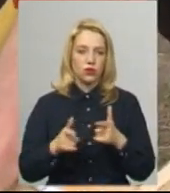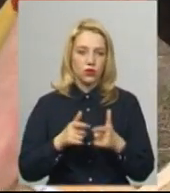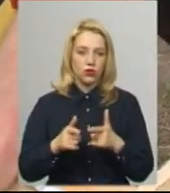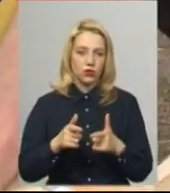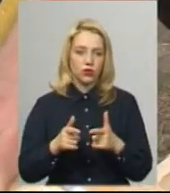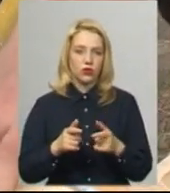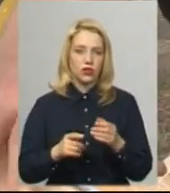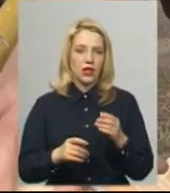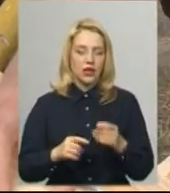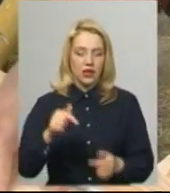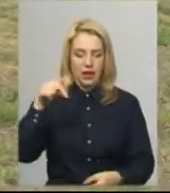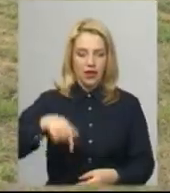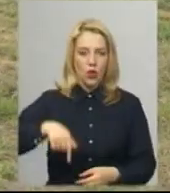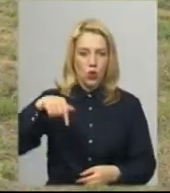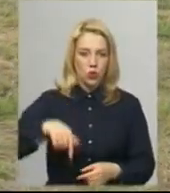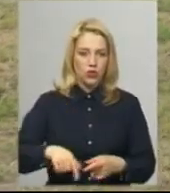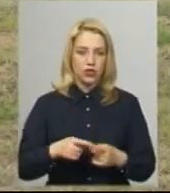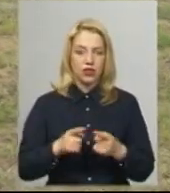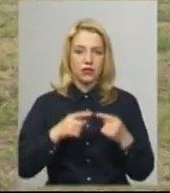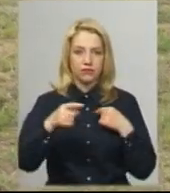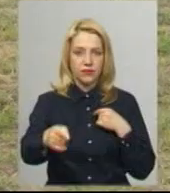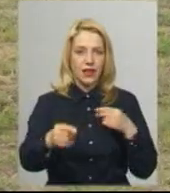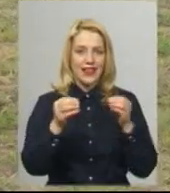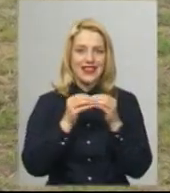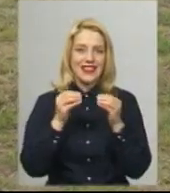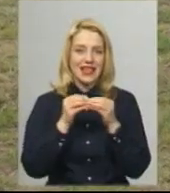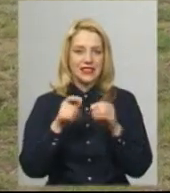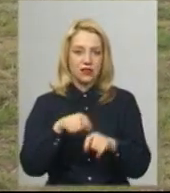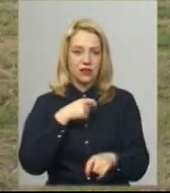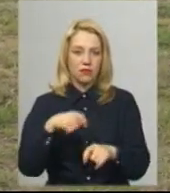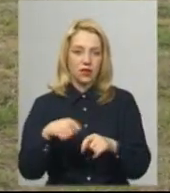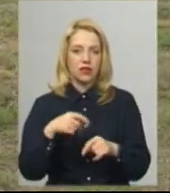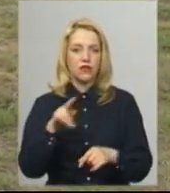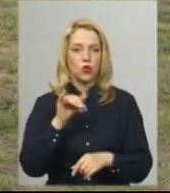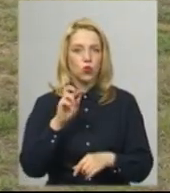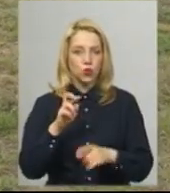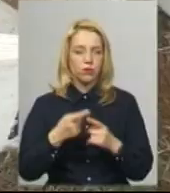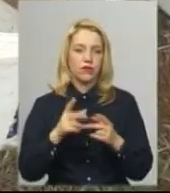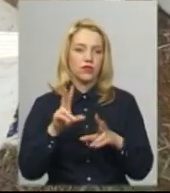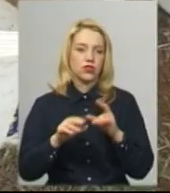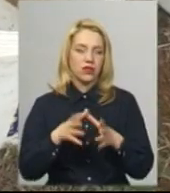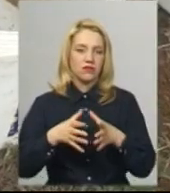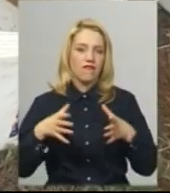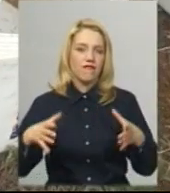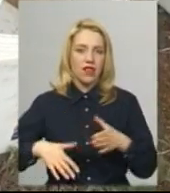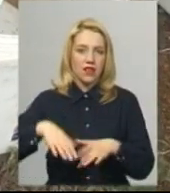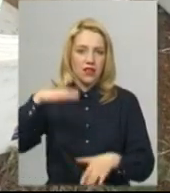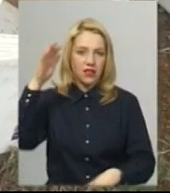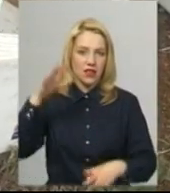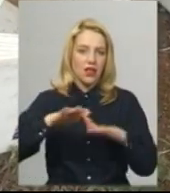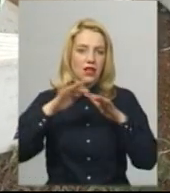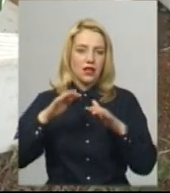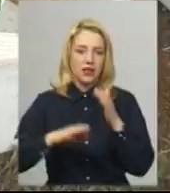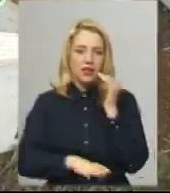огорожі. Відстань між саджинцями 10 метрів, бо дуб – велике дерево. Так, одинадцятикласники Хмельницького ліцею номер 17 під керівництвом